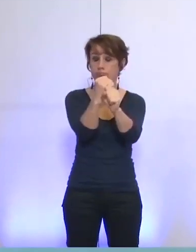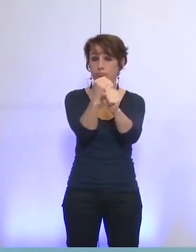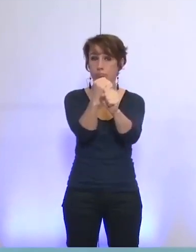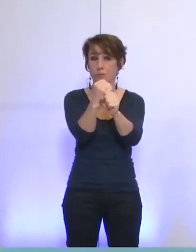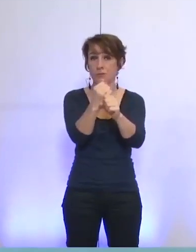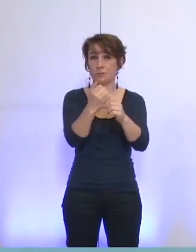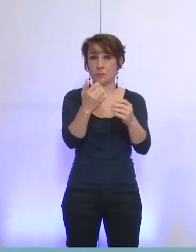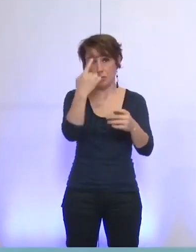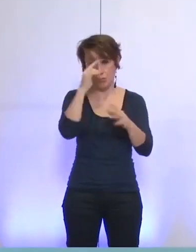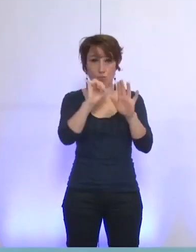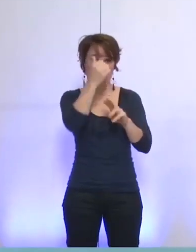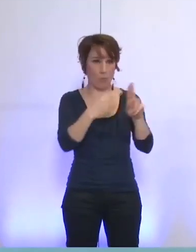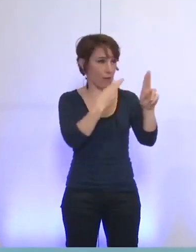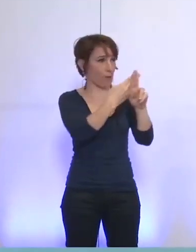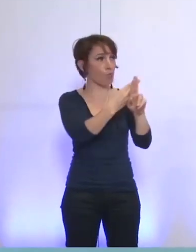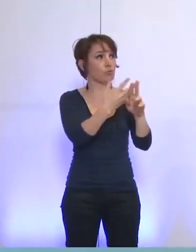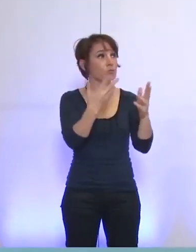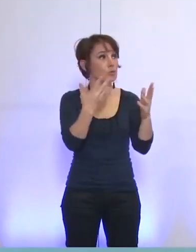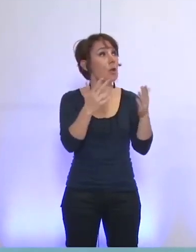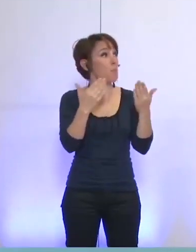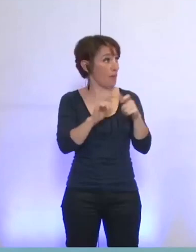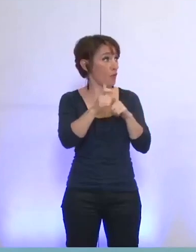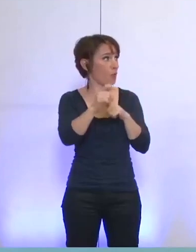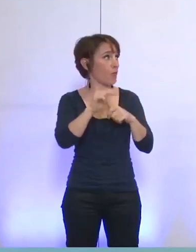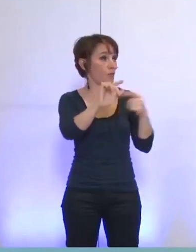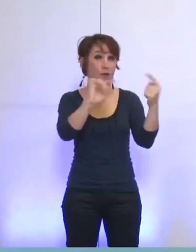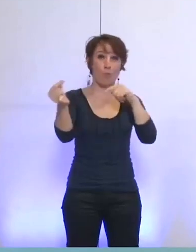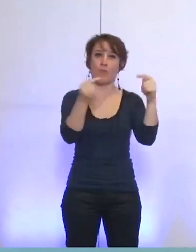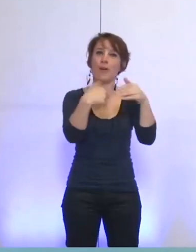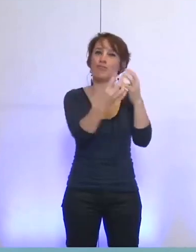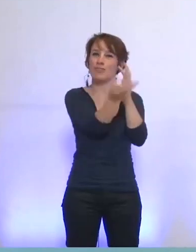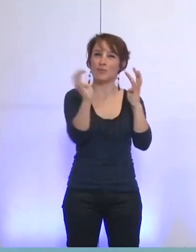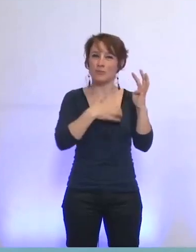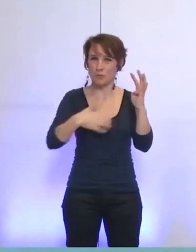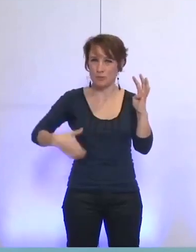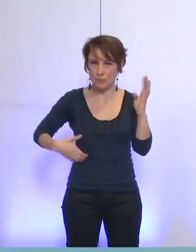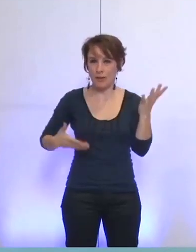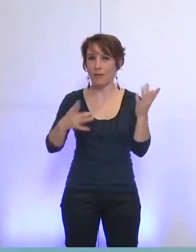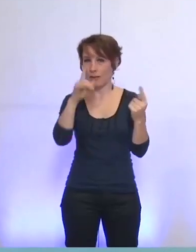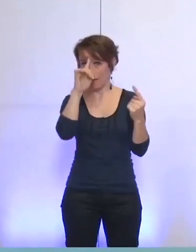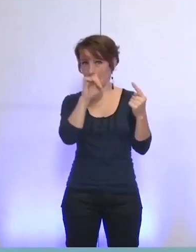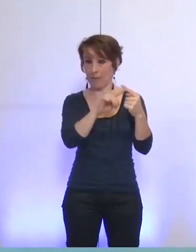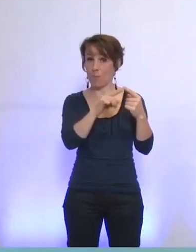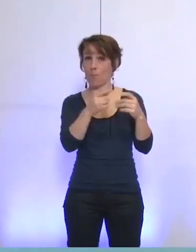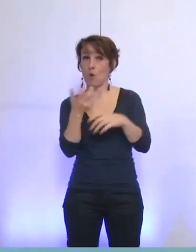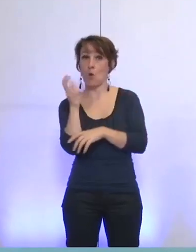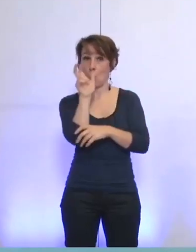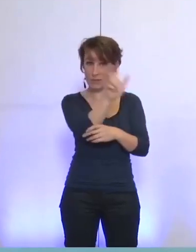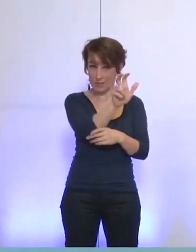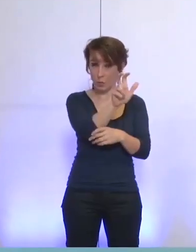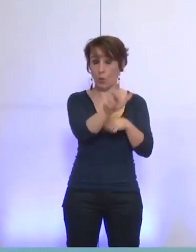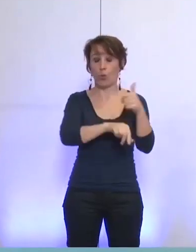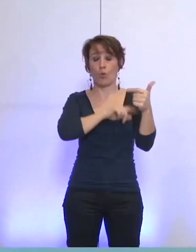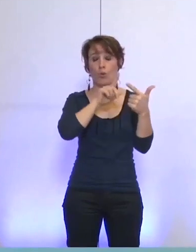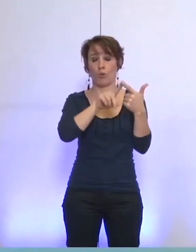cette première réponse, dans un débat qui va maintenant s'engager dans le cadre du Conseil municipal, à la fois sur la question de la concession et sur